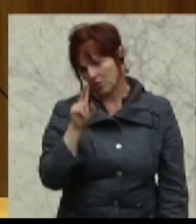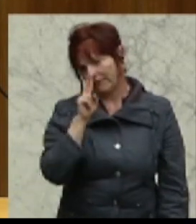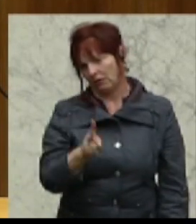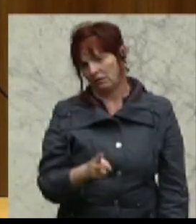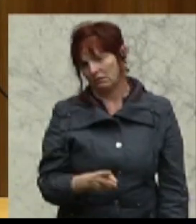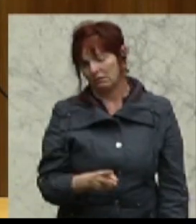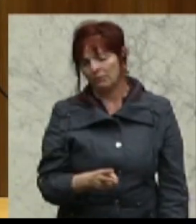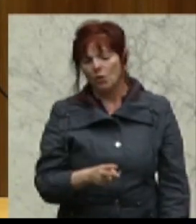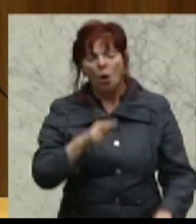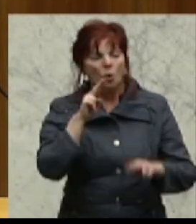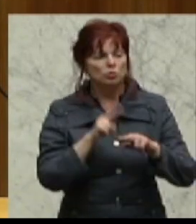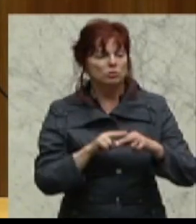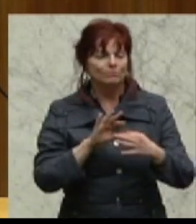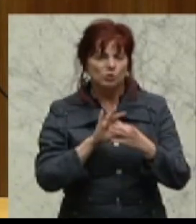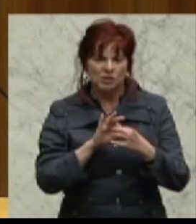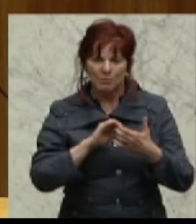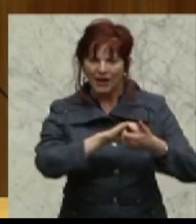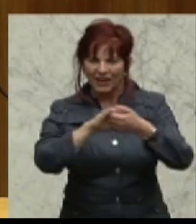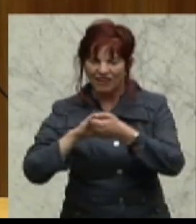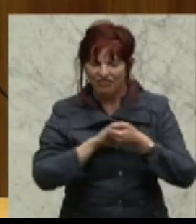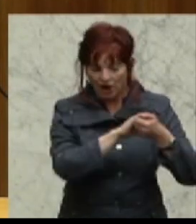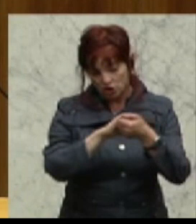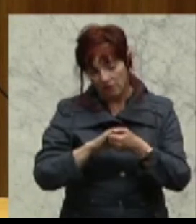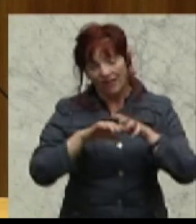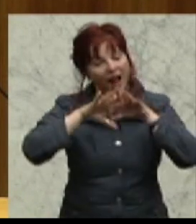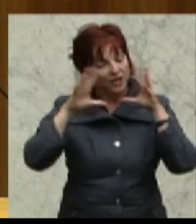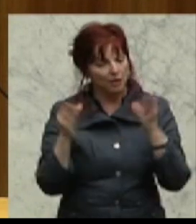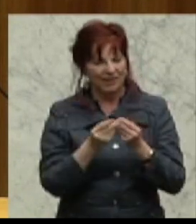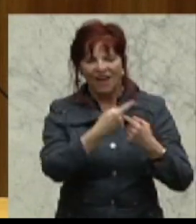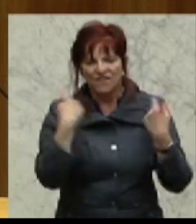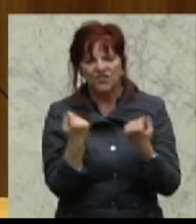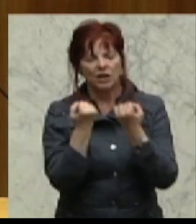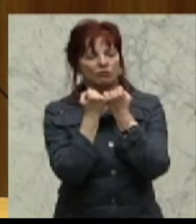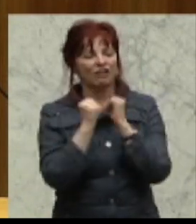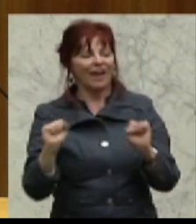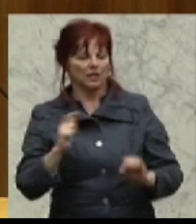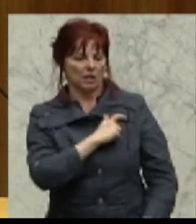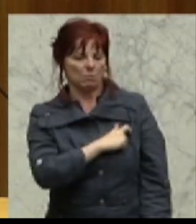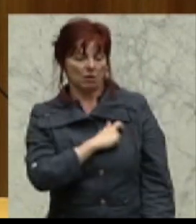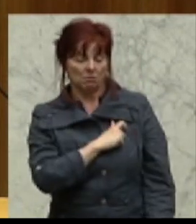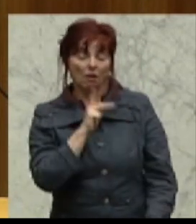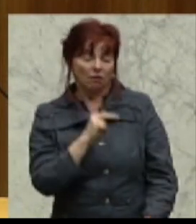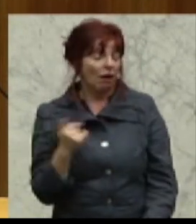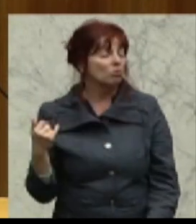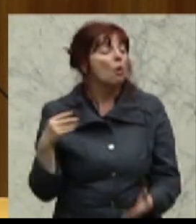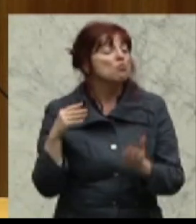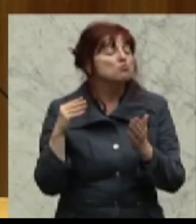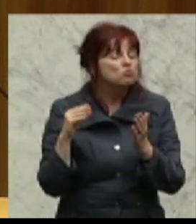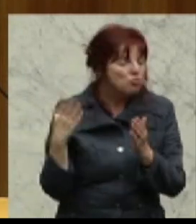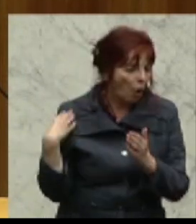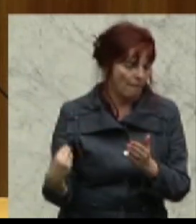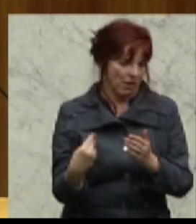Frage der Gewerkschaften an sich geht, dann dürfen wir als Freiheitliche hier noch einmal betonen, dass wir natürlich als